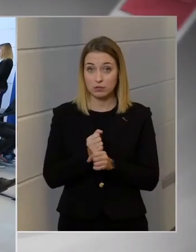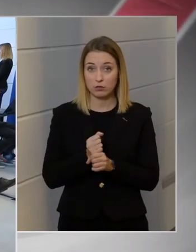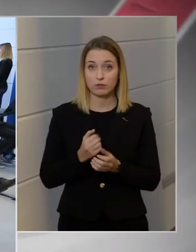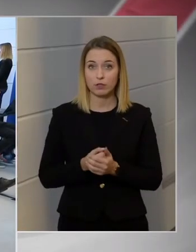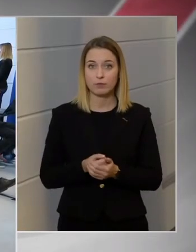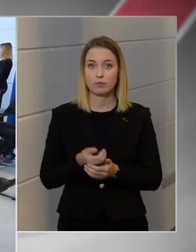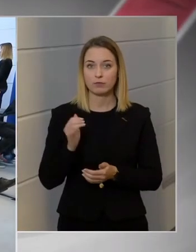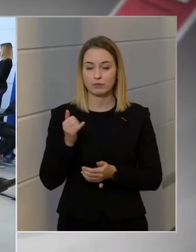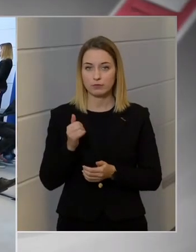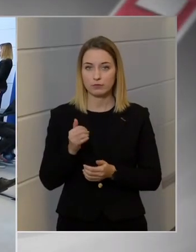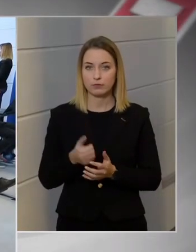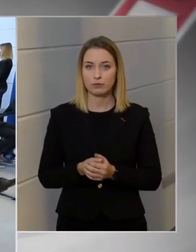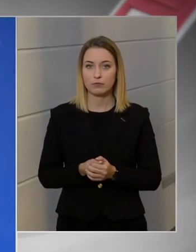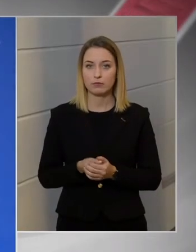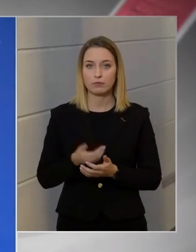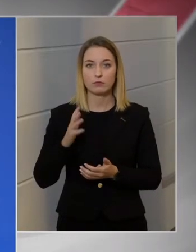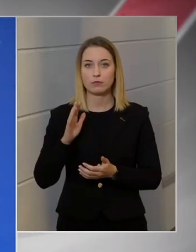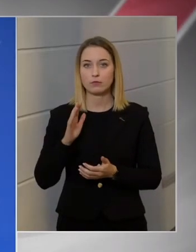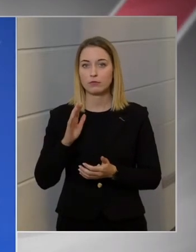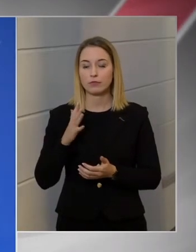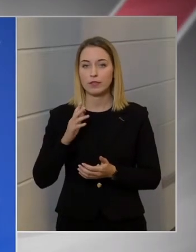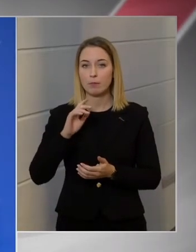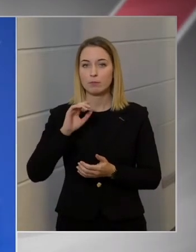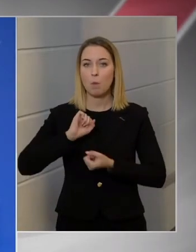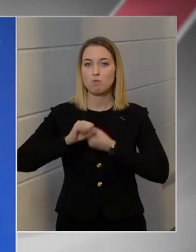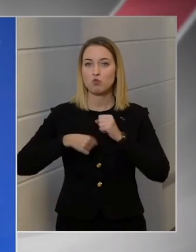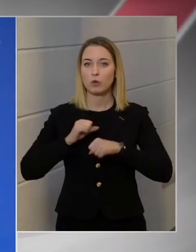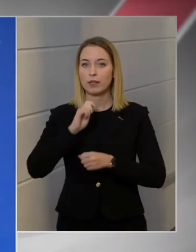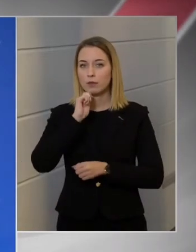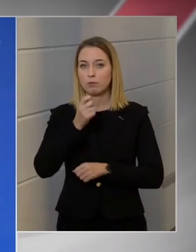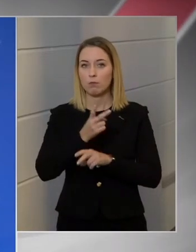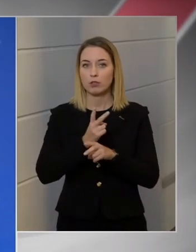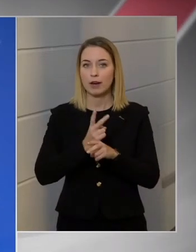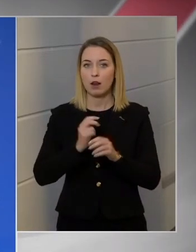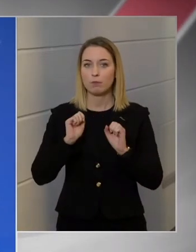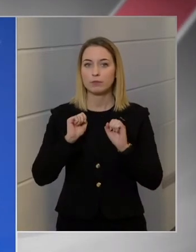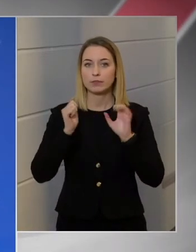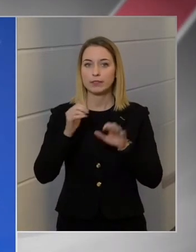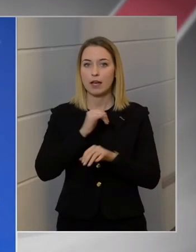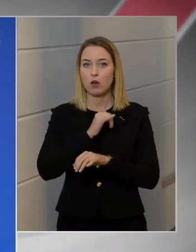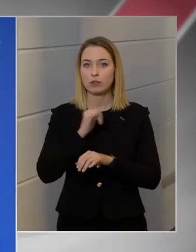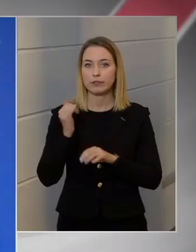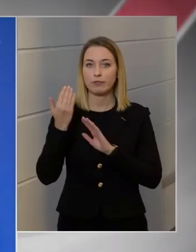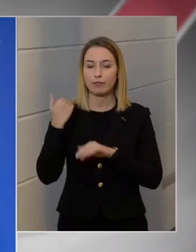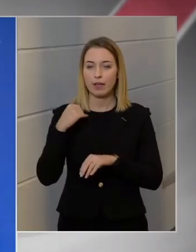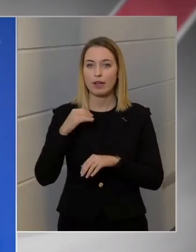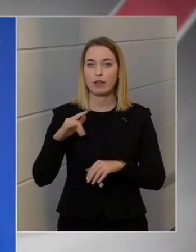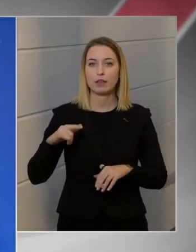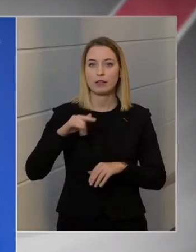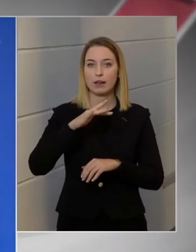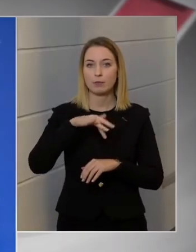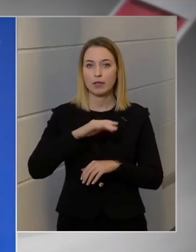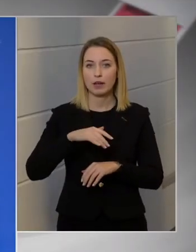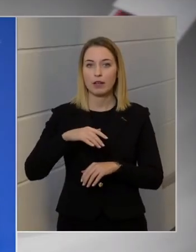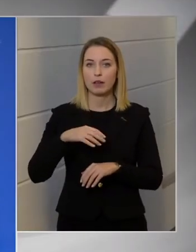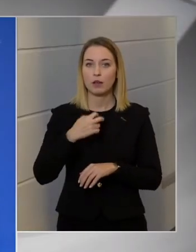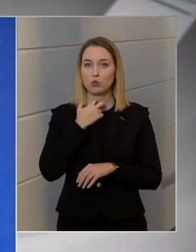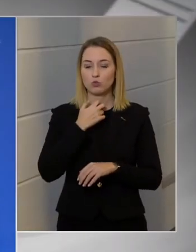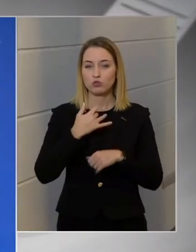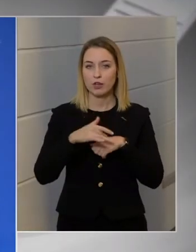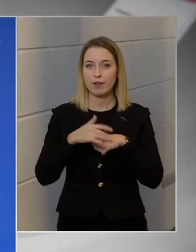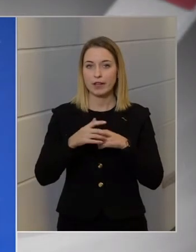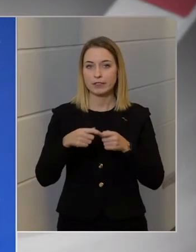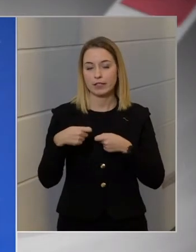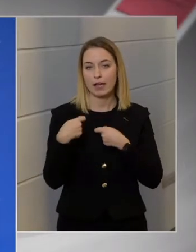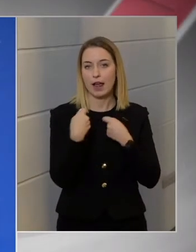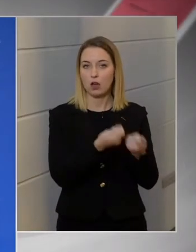tartva? Nem működtetett a Magyar Állam 16 éve repteret, mert Gyurcsány Ferenczék eladták,